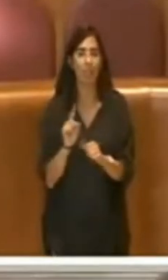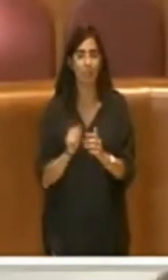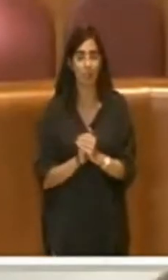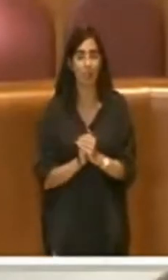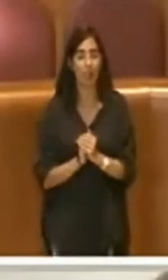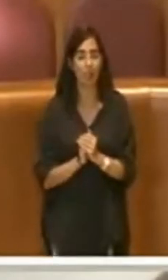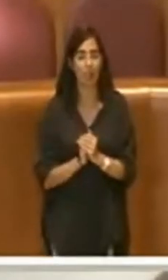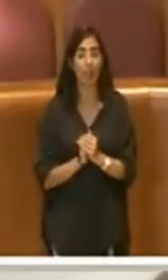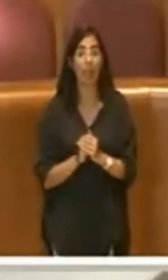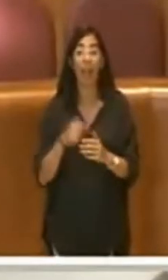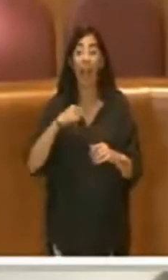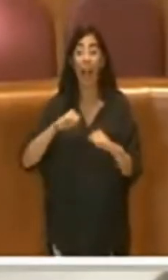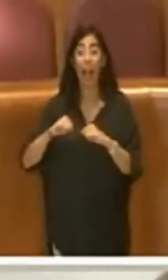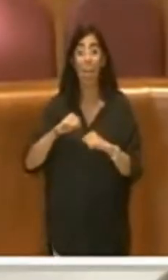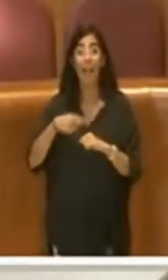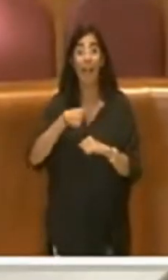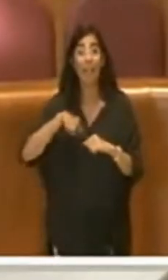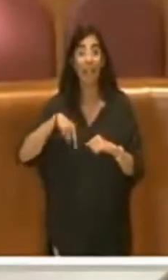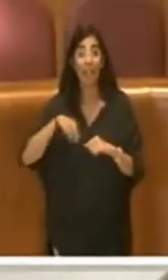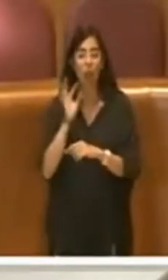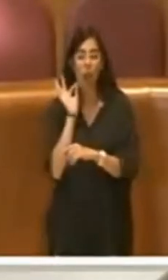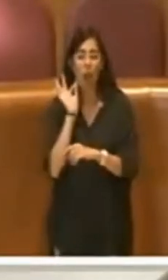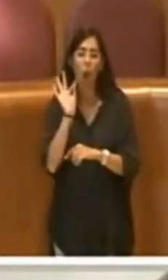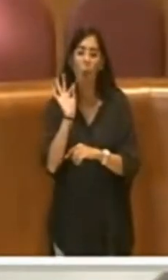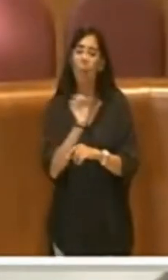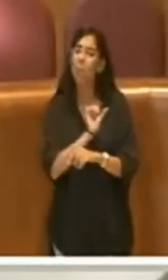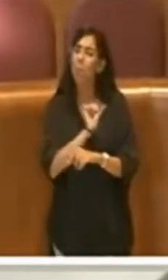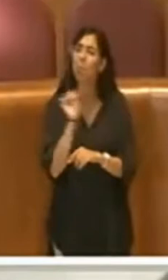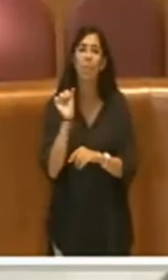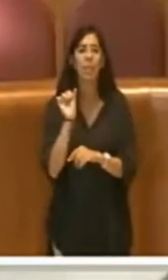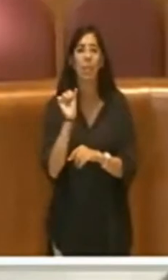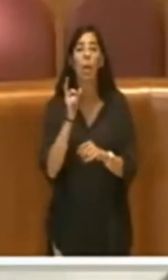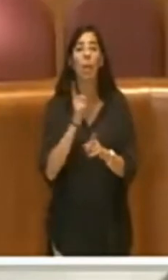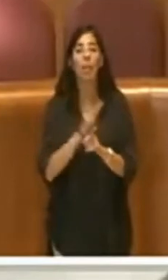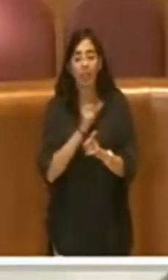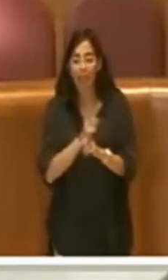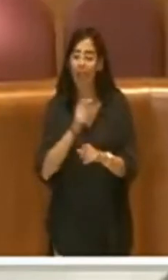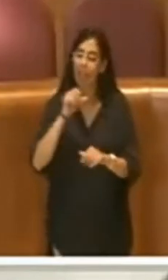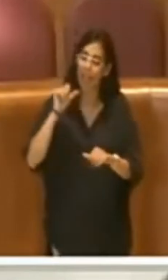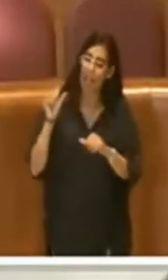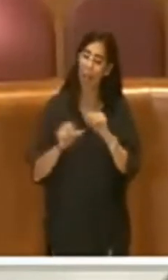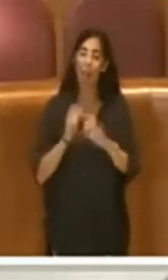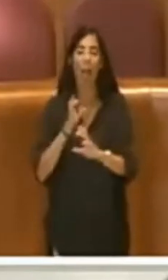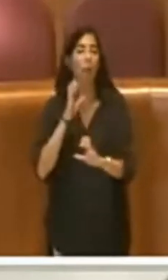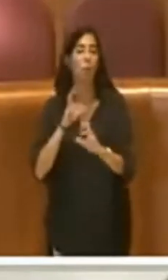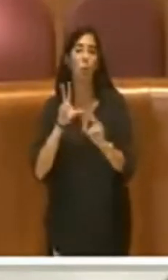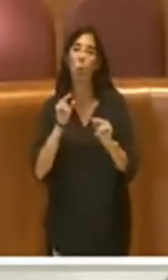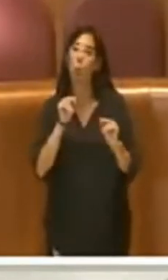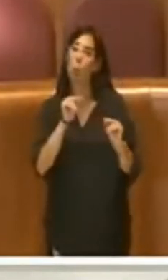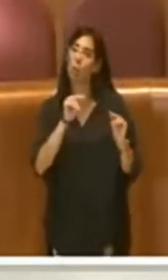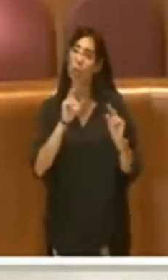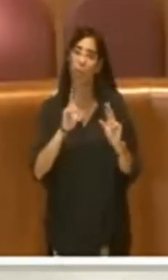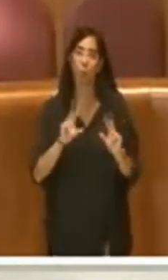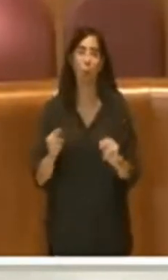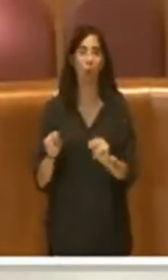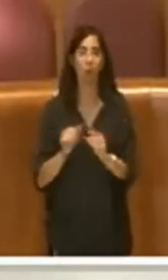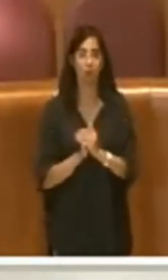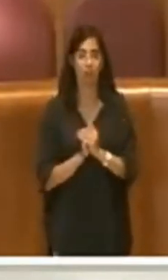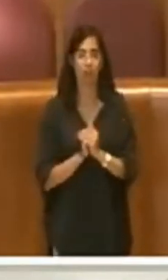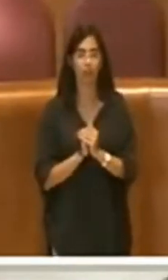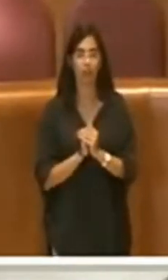messo come obiettivo principale quello del rinnovo della flotta. Allora, noi oramai abbiamo